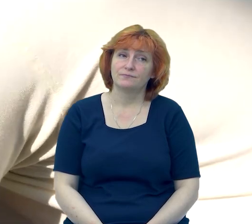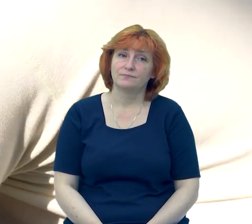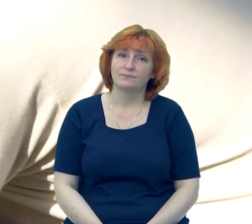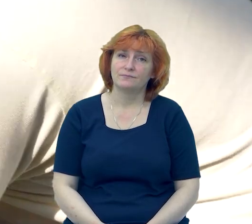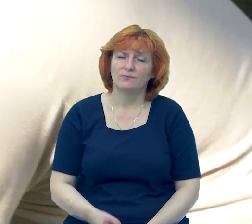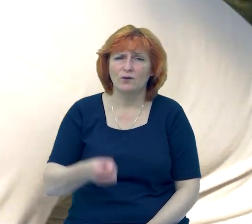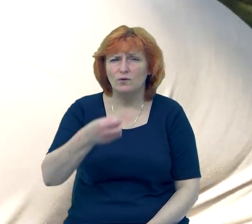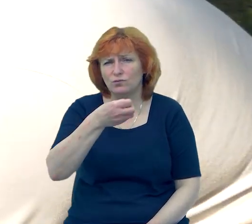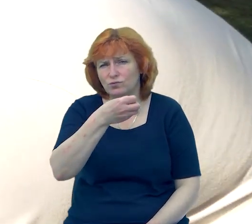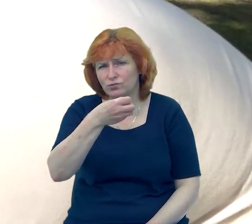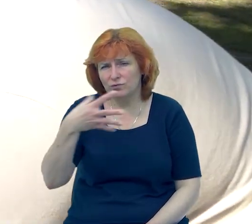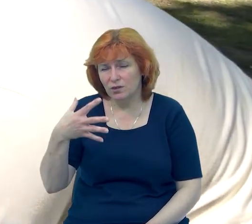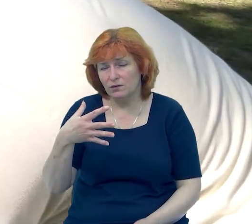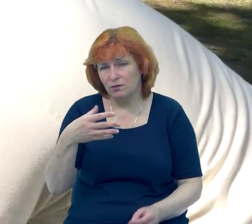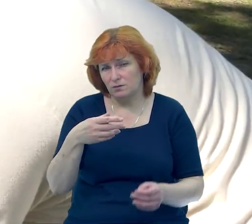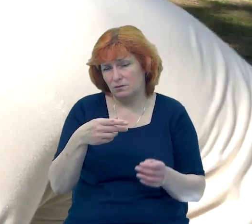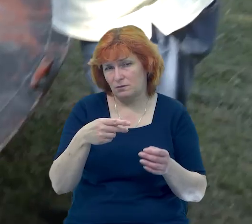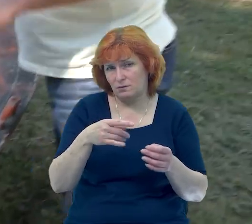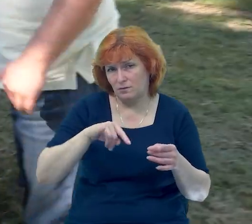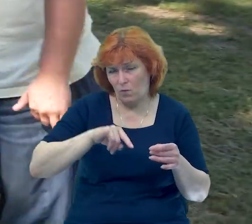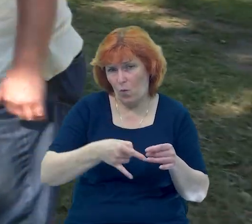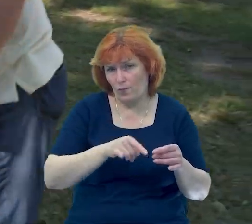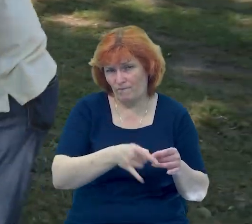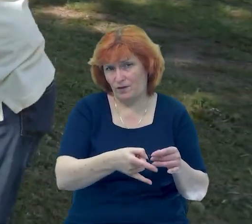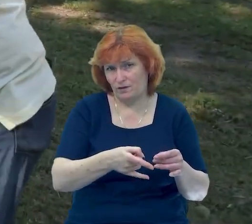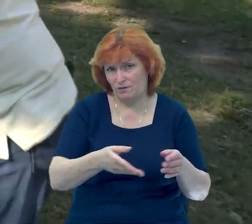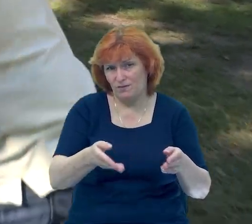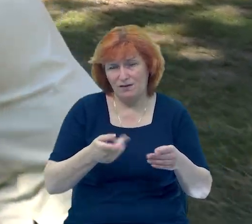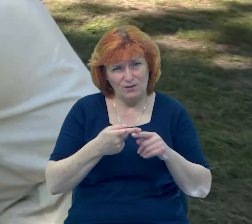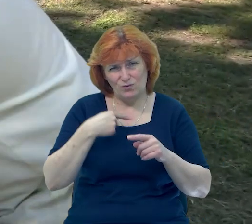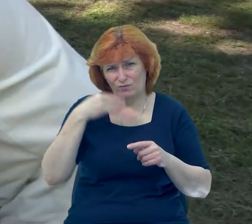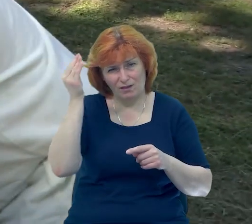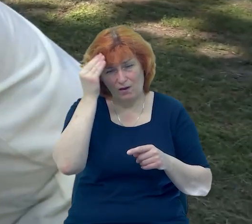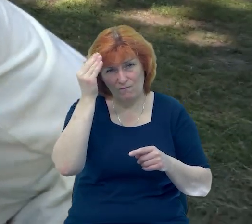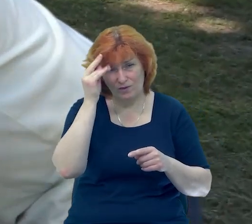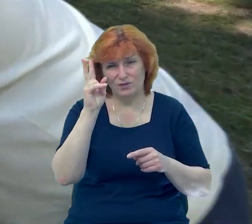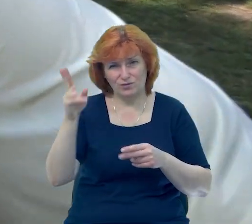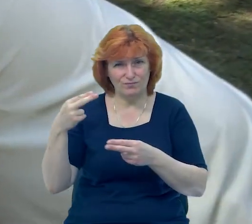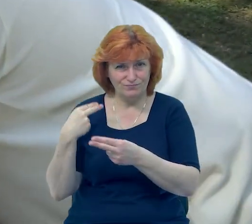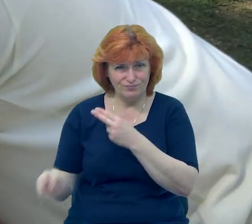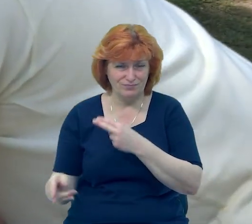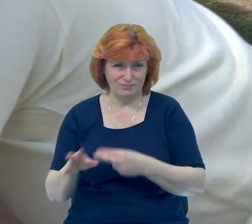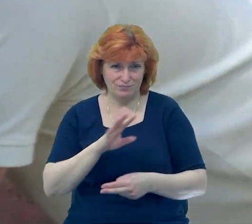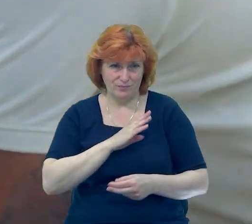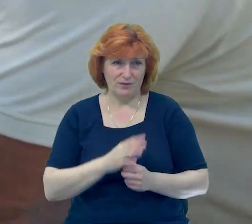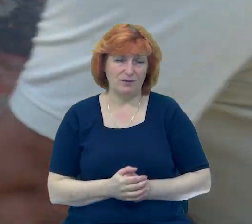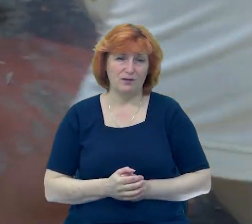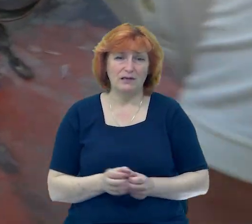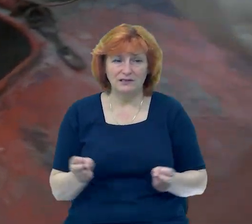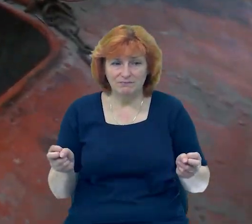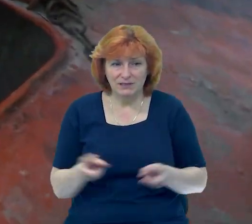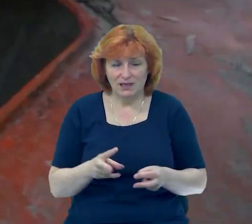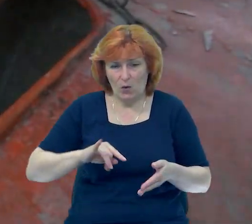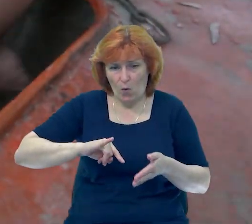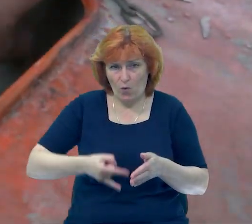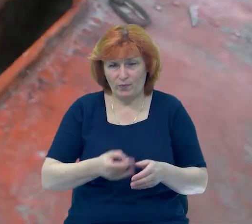Чотирнадцять, чотирнадцять, я не рахував чотирнадцять отворів. Так як це було намисне. Вони зробили отвор сюди. Тут